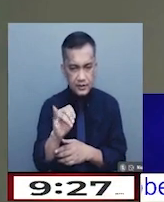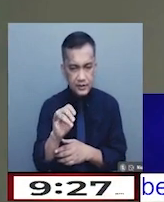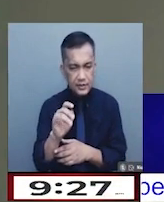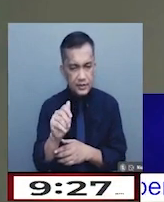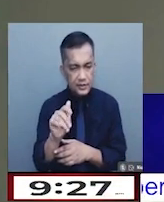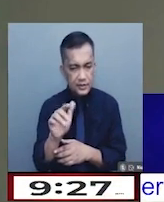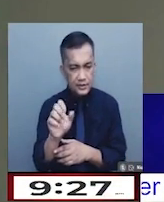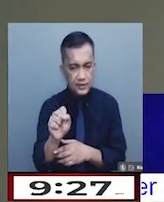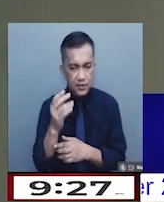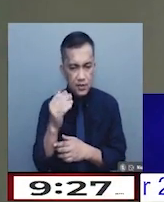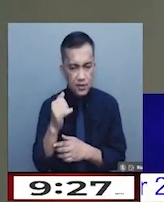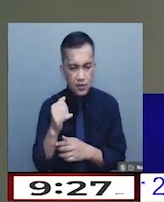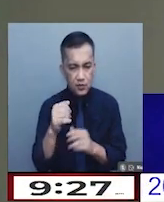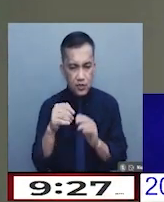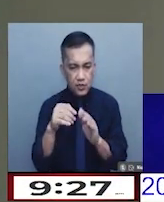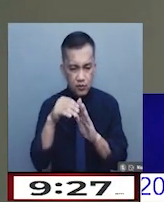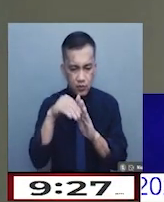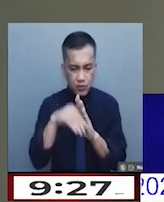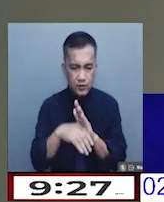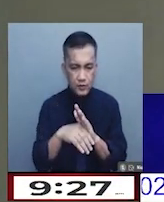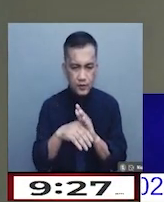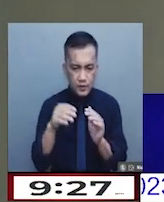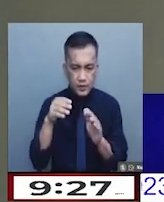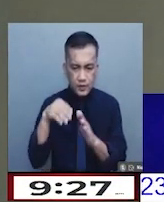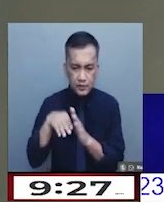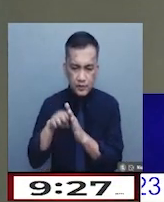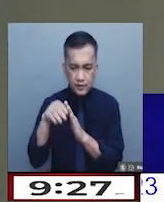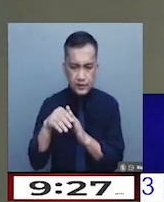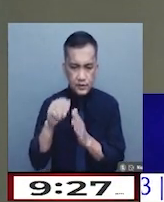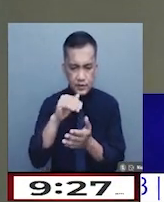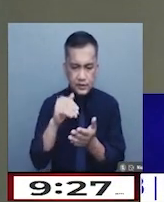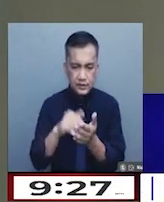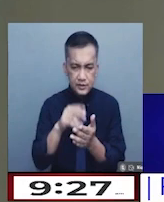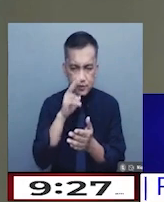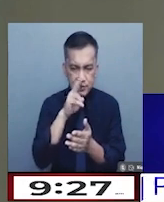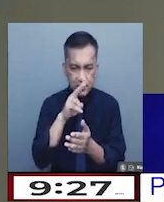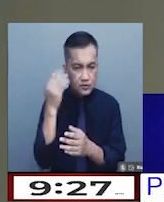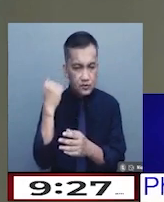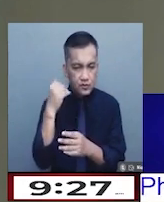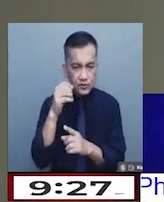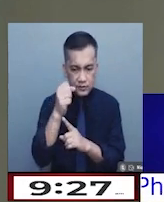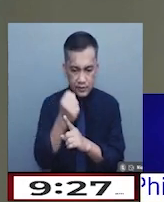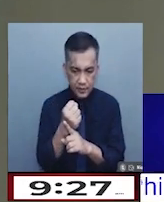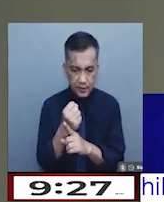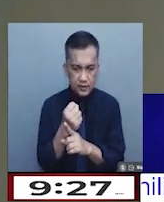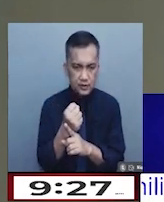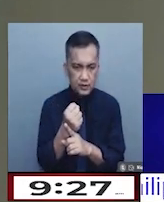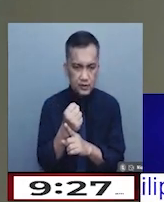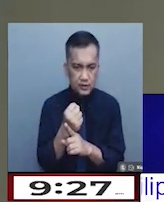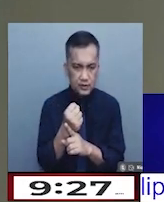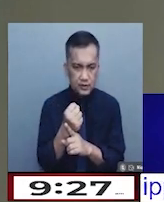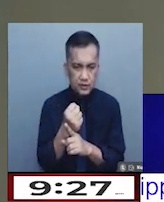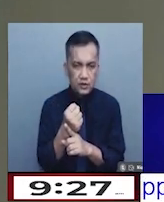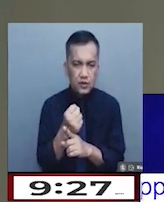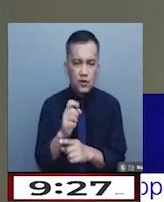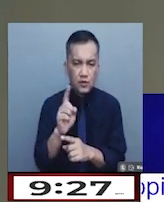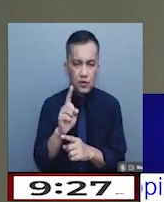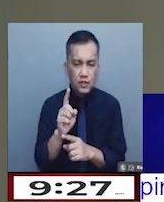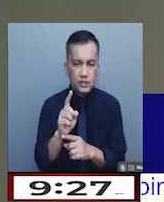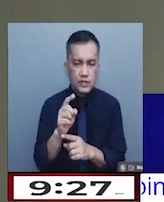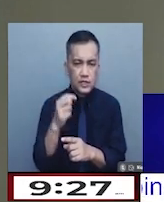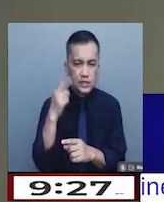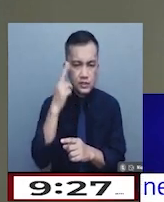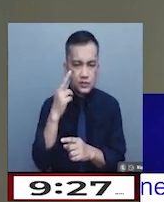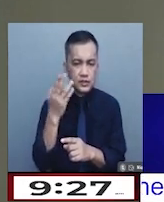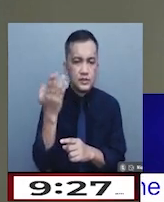ang inflation sa Central Visayas noong September? What were the conditions there that